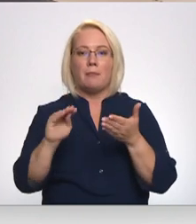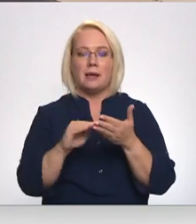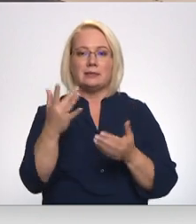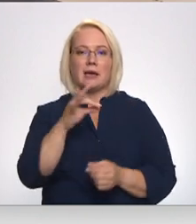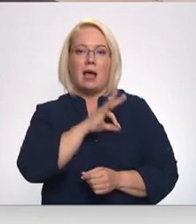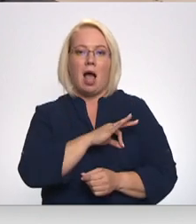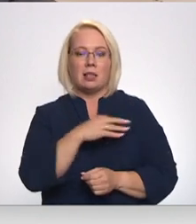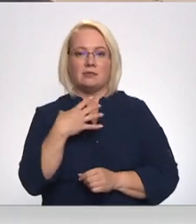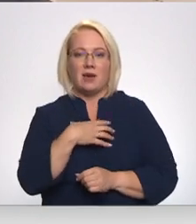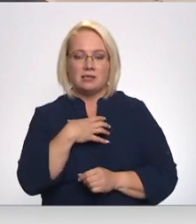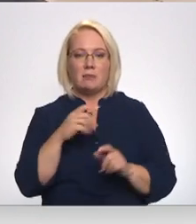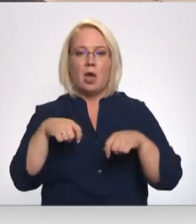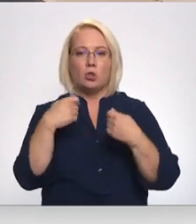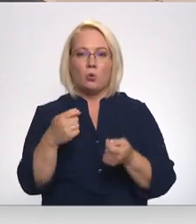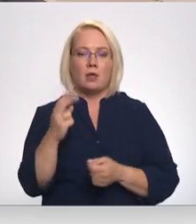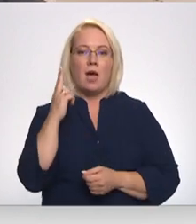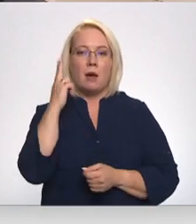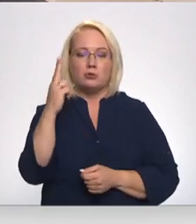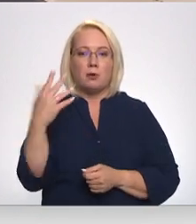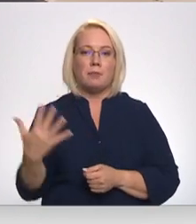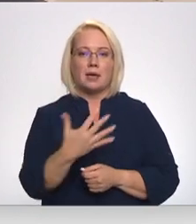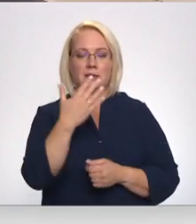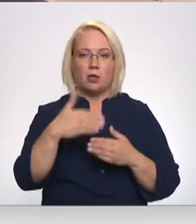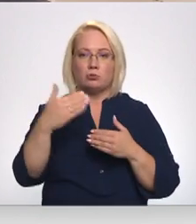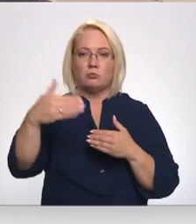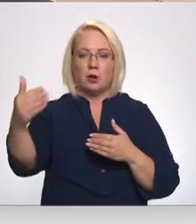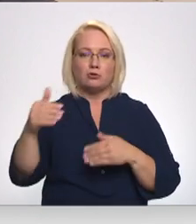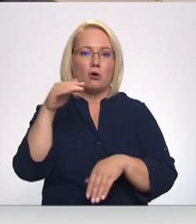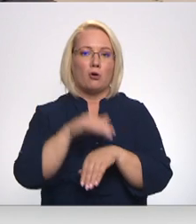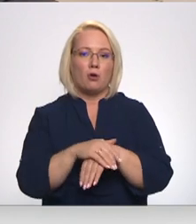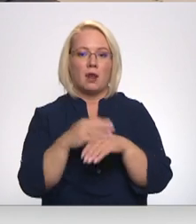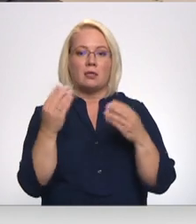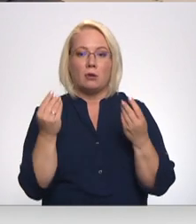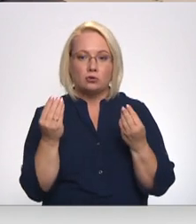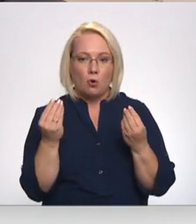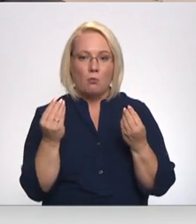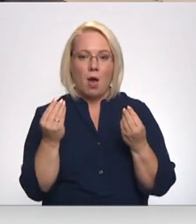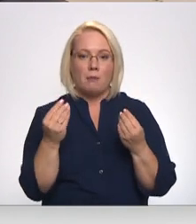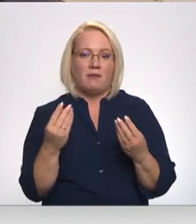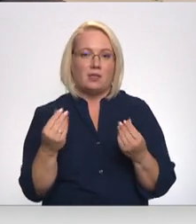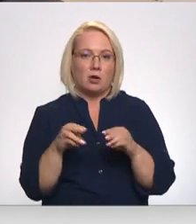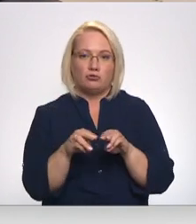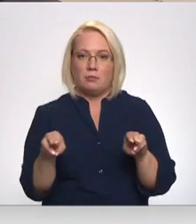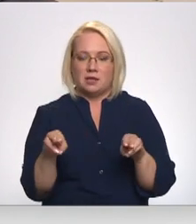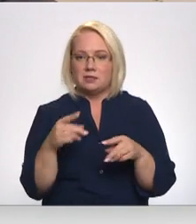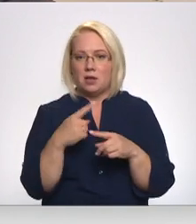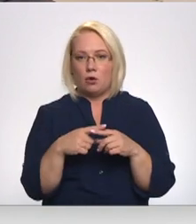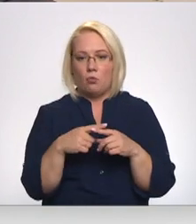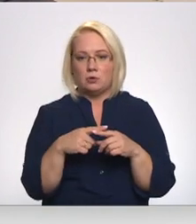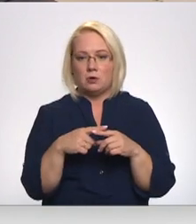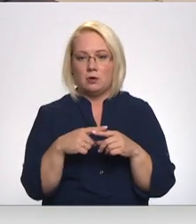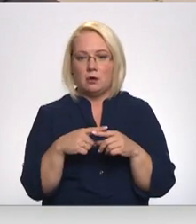bet dot apsolījumus piecus gadus uz priekšu ar konkrētām summām, finanšu ministrija un